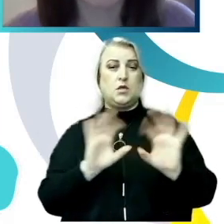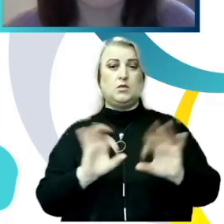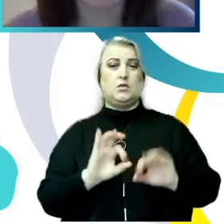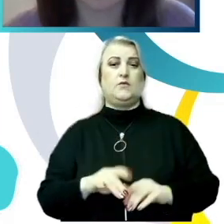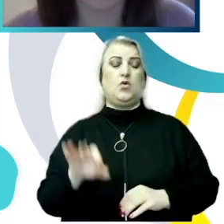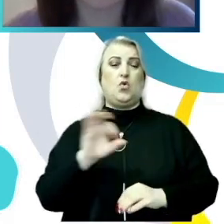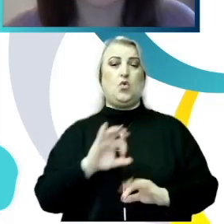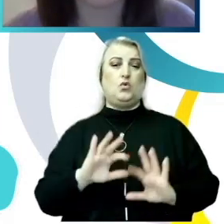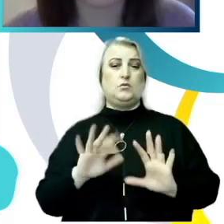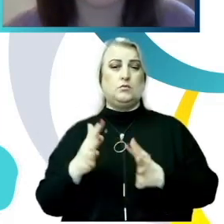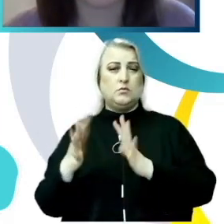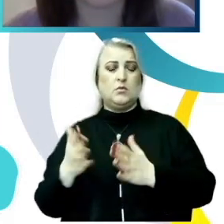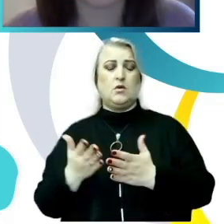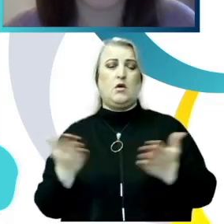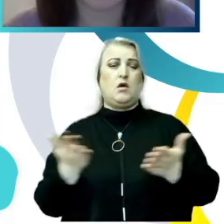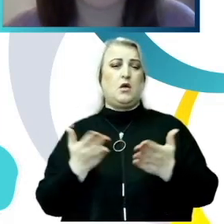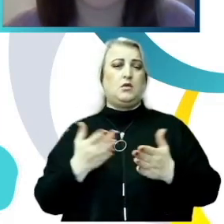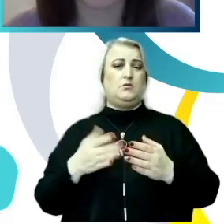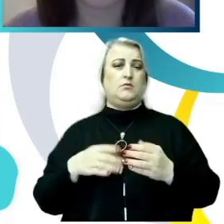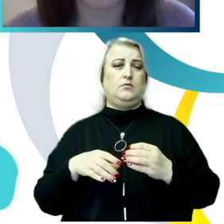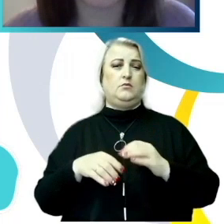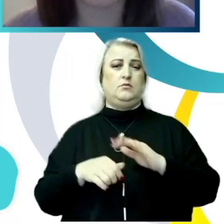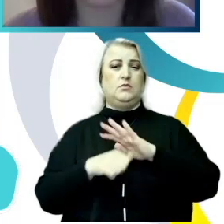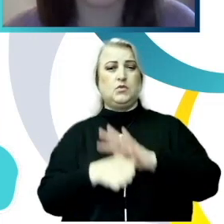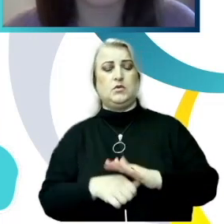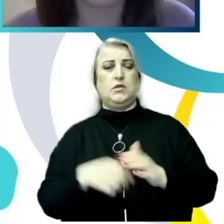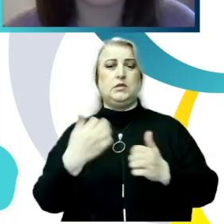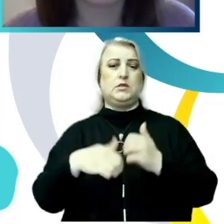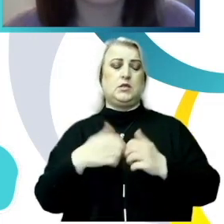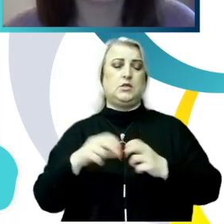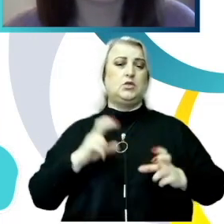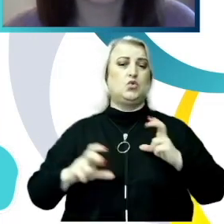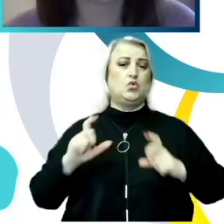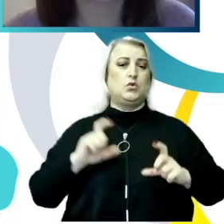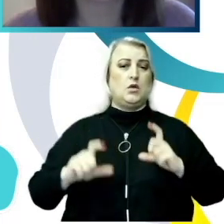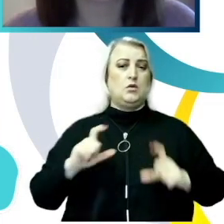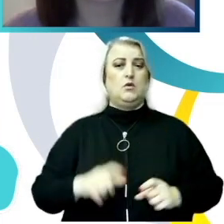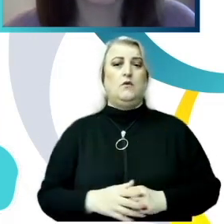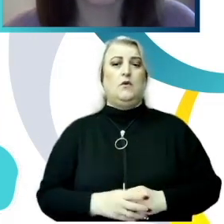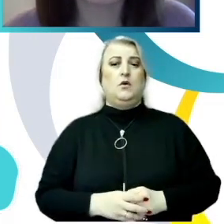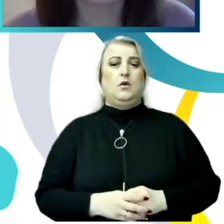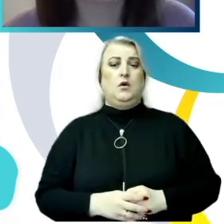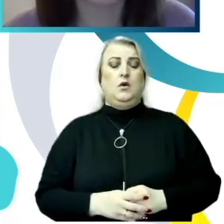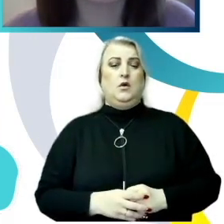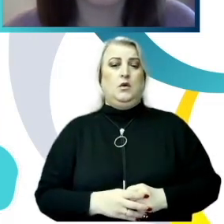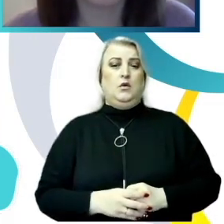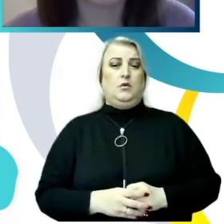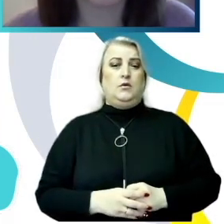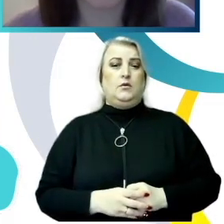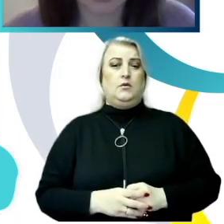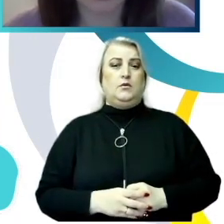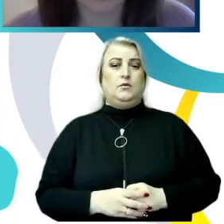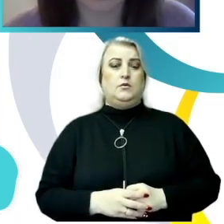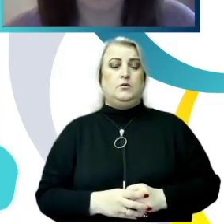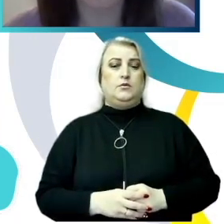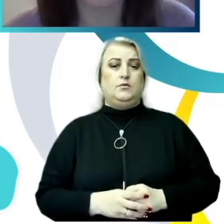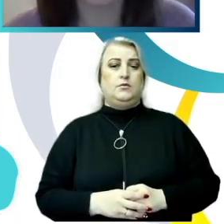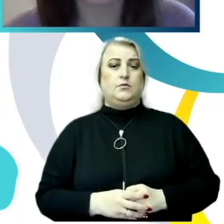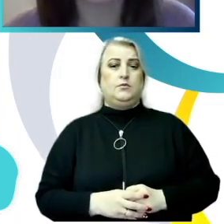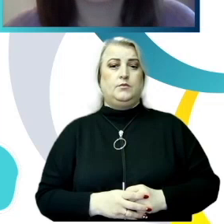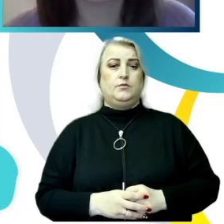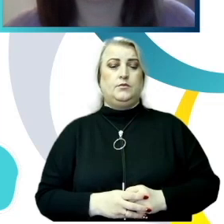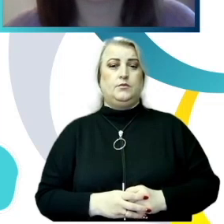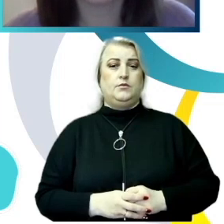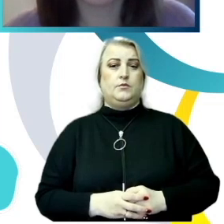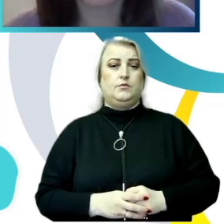incidența hărțuirii în rândul studenților și studentelor. Practic predispunerea mică de raportare a cazurilor,